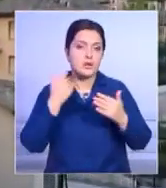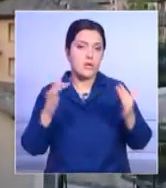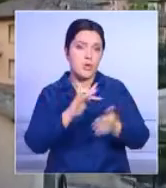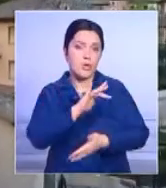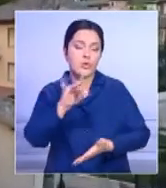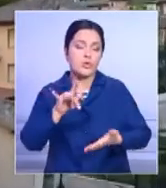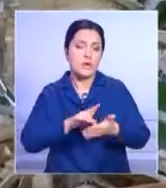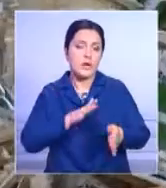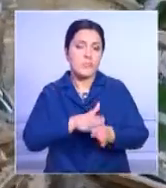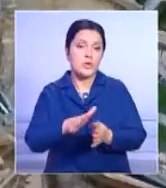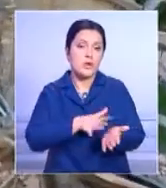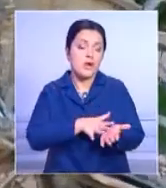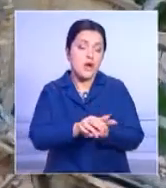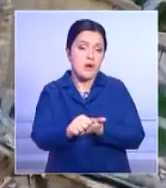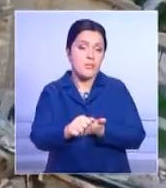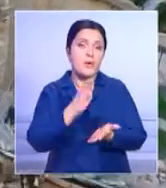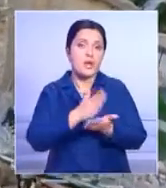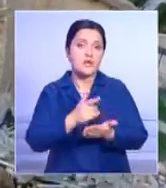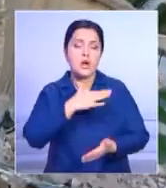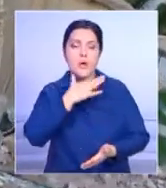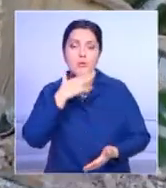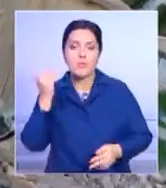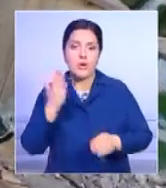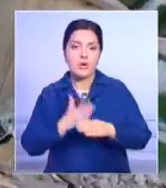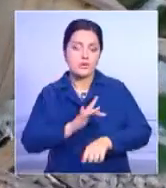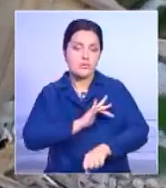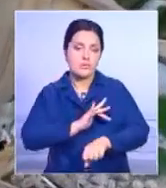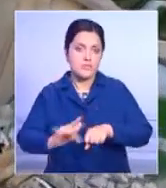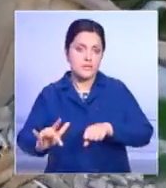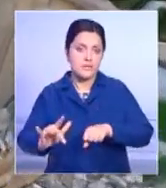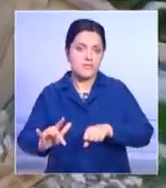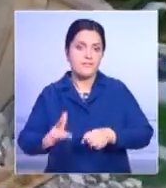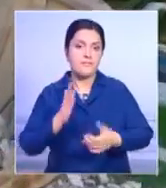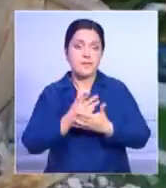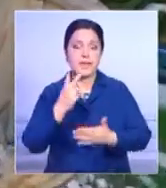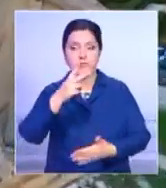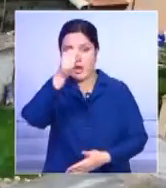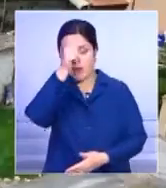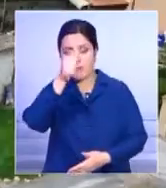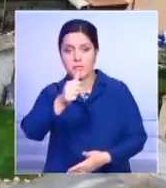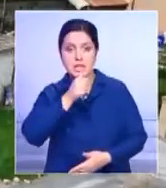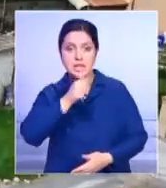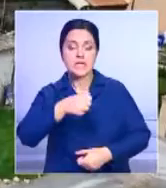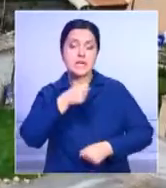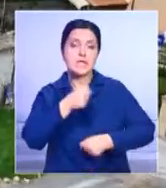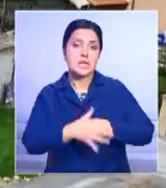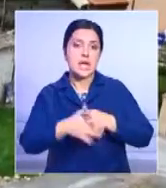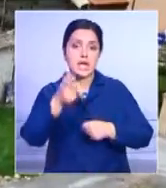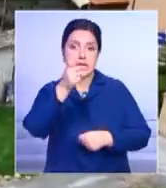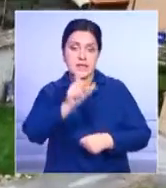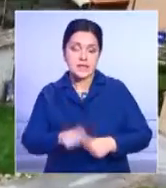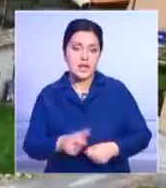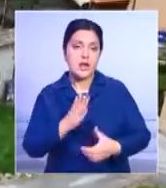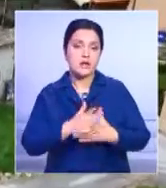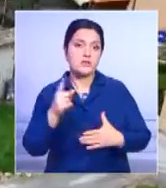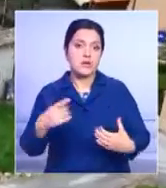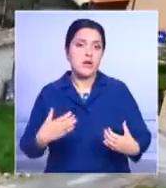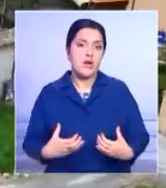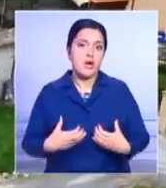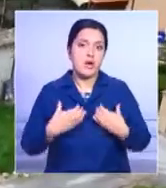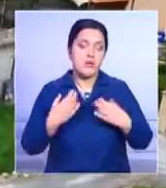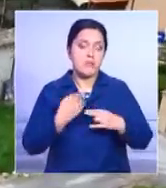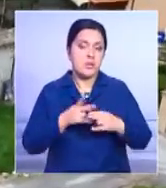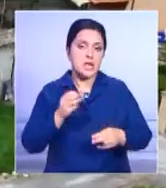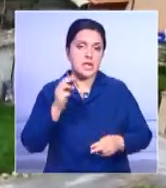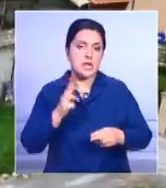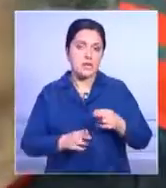И не только этот. Их наберется с десяток стертых с лица земли. Два месяца центральная Италия переживает кошмар, которому не видно